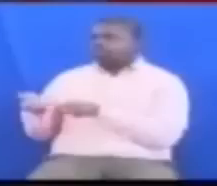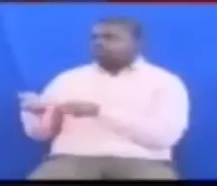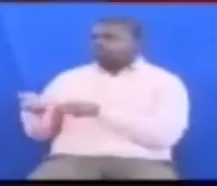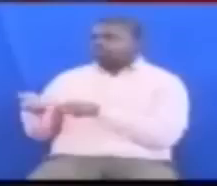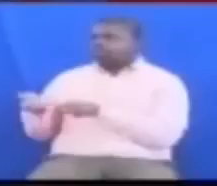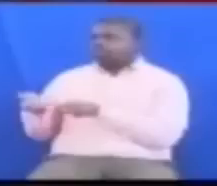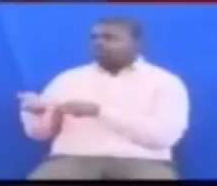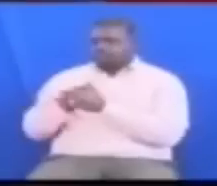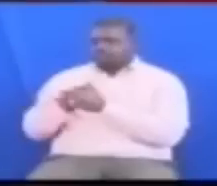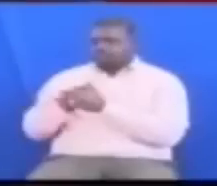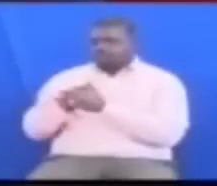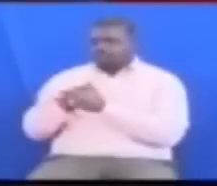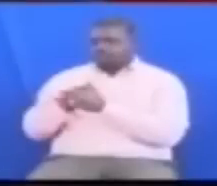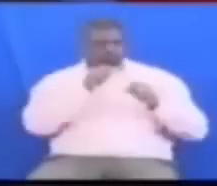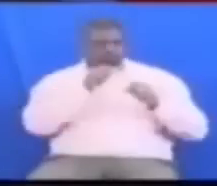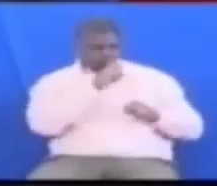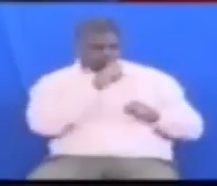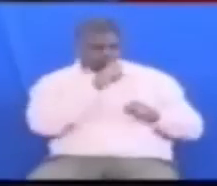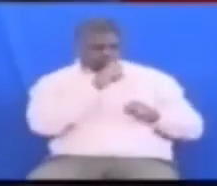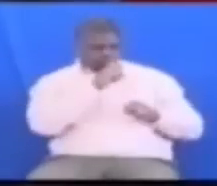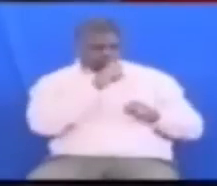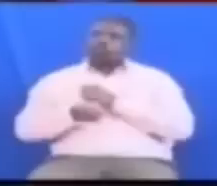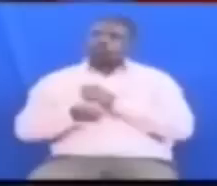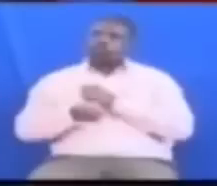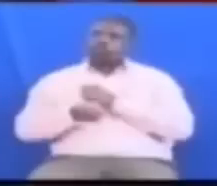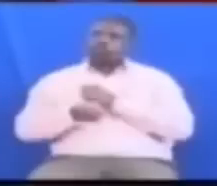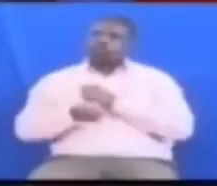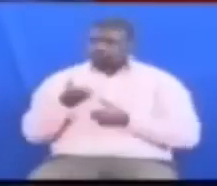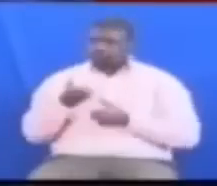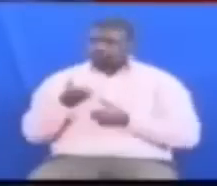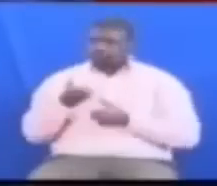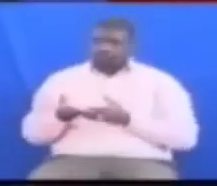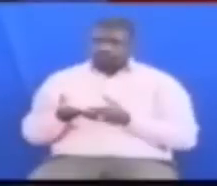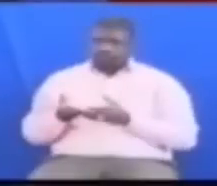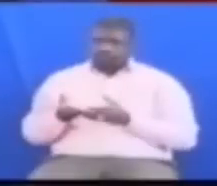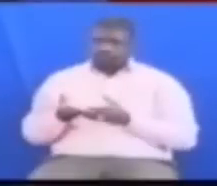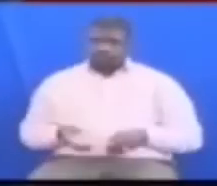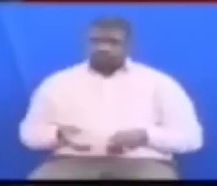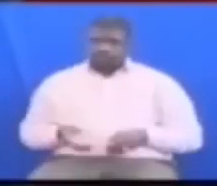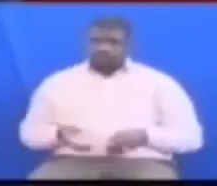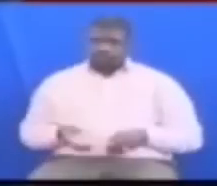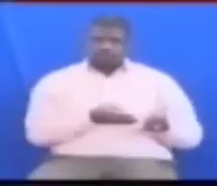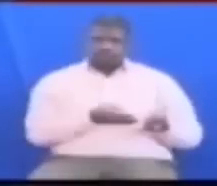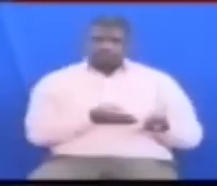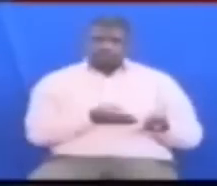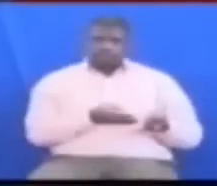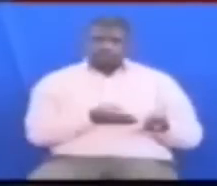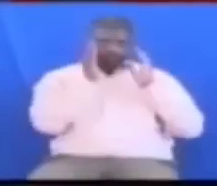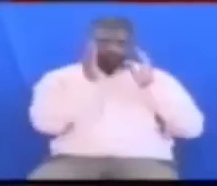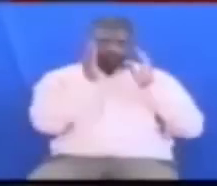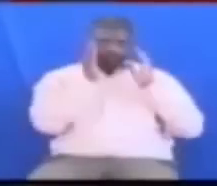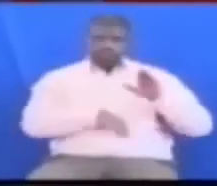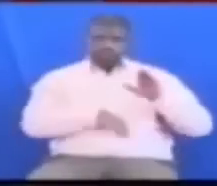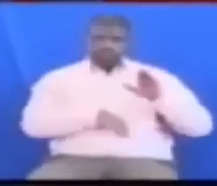Kufanyika uchunguzi wa kina Waweze kuchukuli wa hatua Kwa sababu kiasi kinachotaje Kwa mba kimetolewa Ni kiasi kingi sana mweshima mwenye kiti